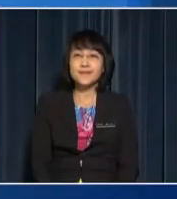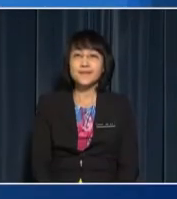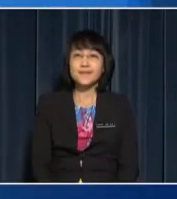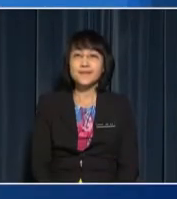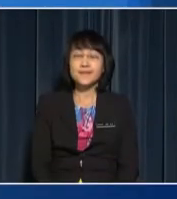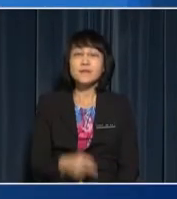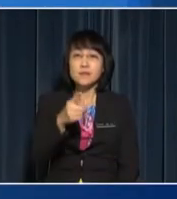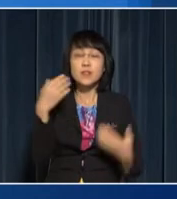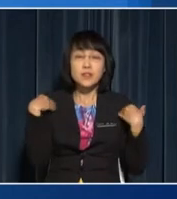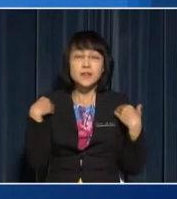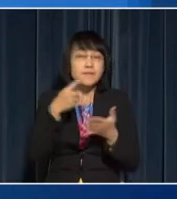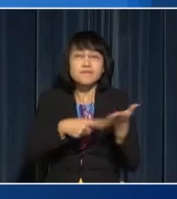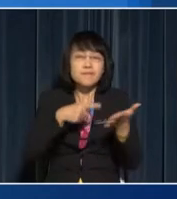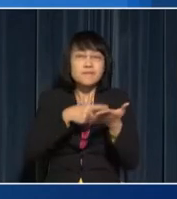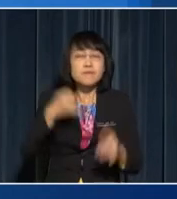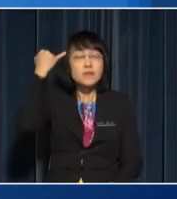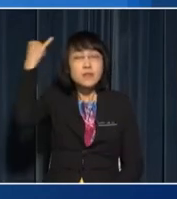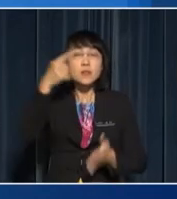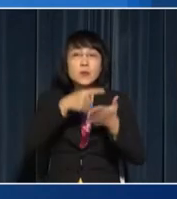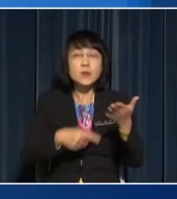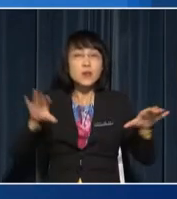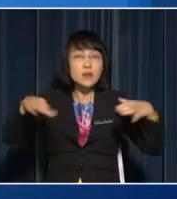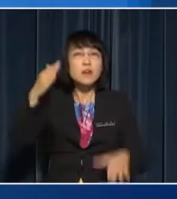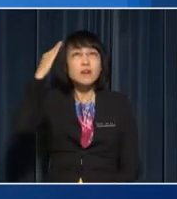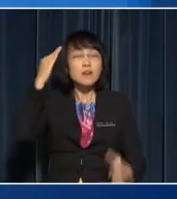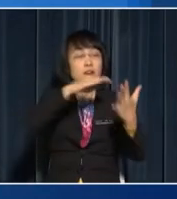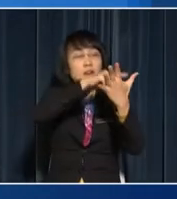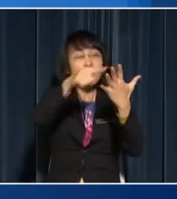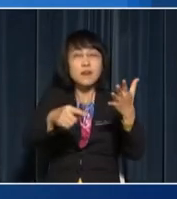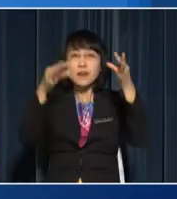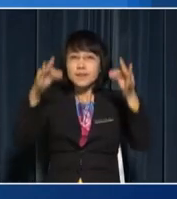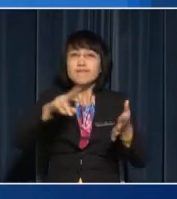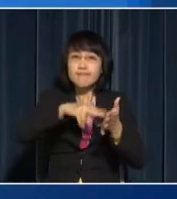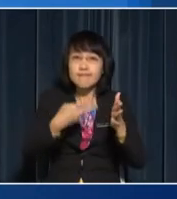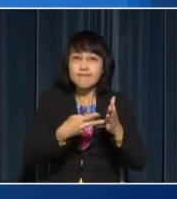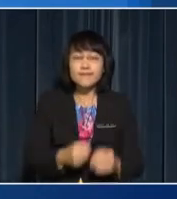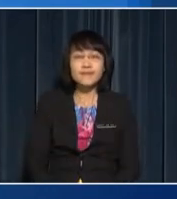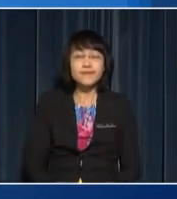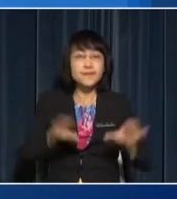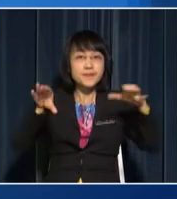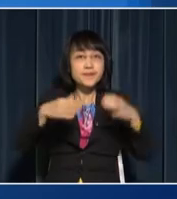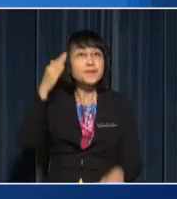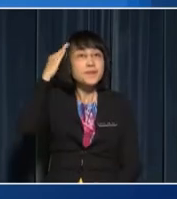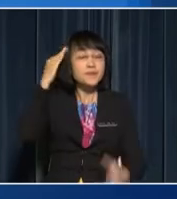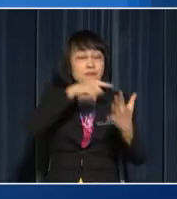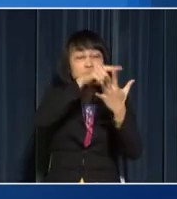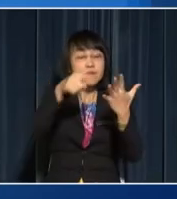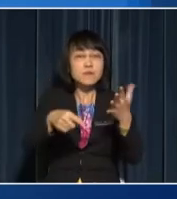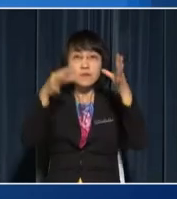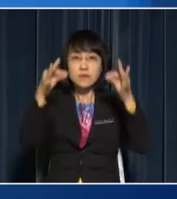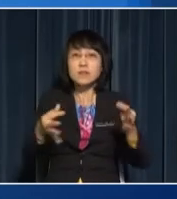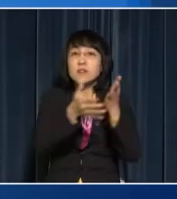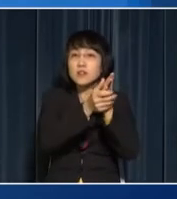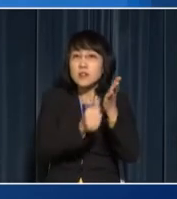Do you have any idea what making an inference means? Making an inference is a